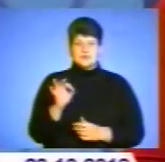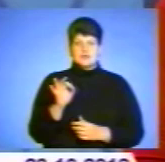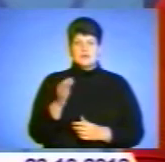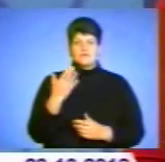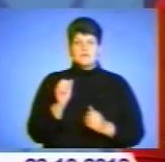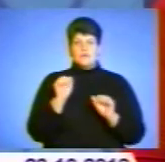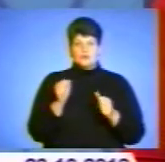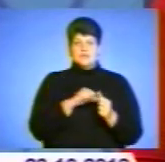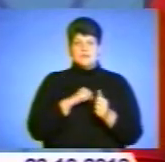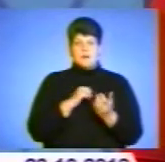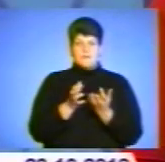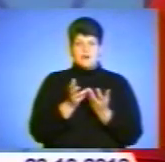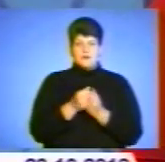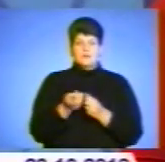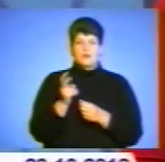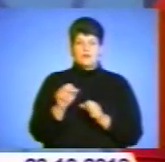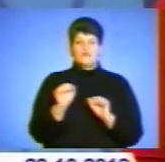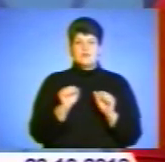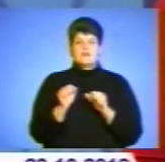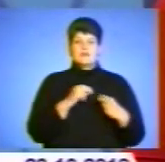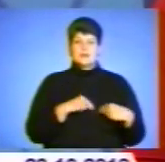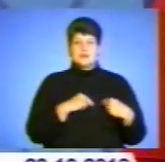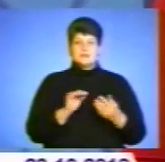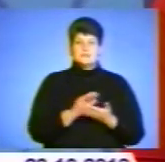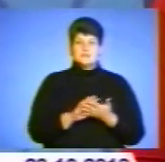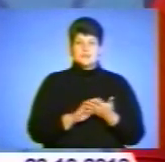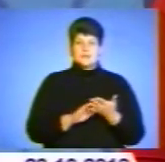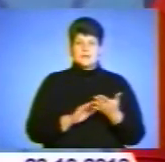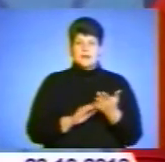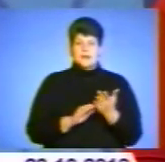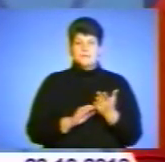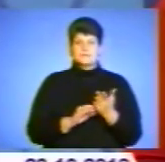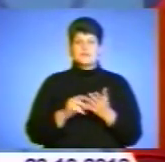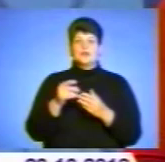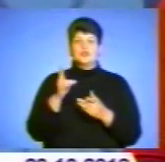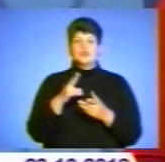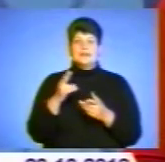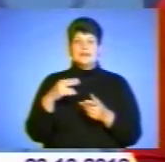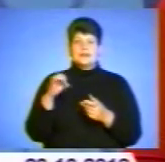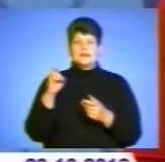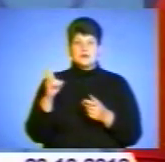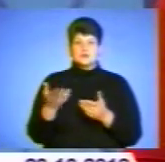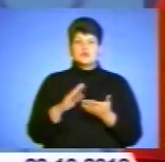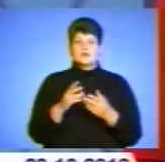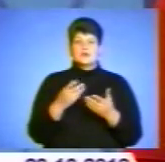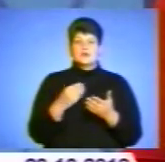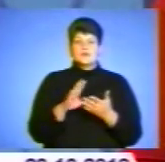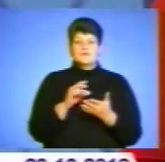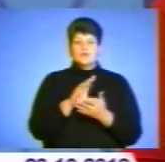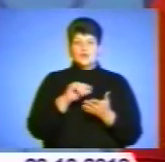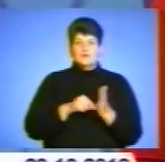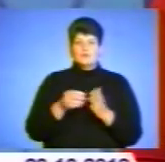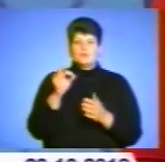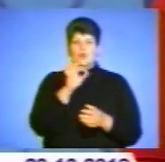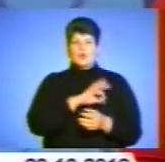може це порахувати, приходить в управління праці, пише заяву, представляє довідку про доходи, декларацію про доходи і майновий стан сім'ї. Якщо люди